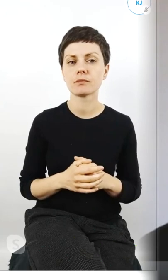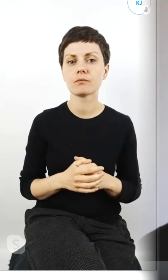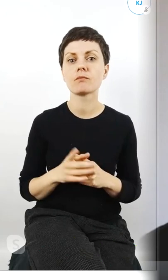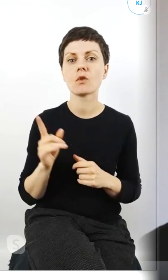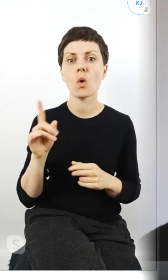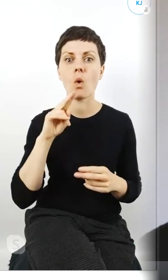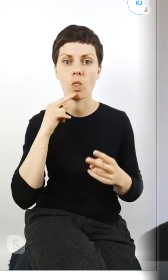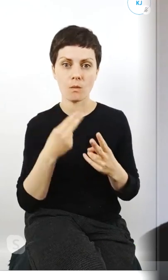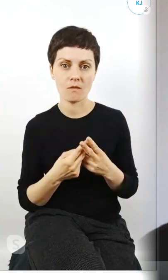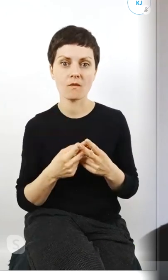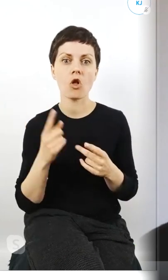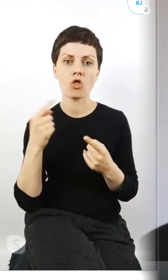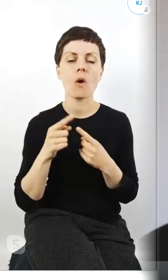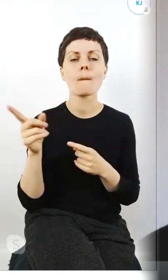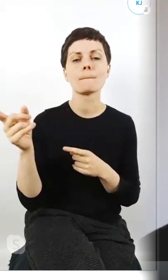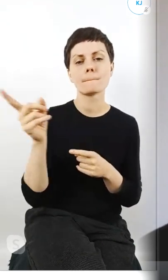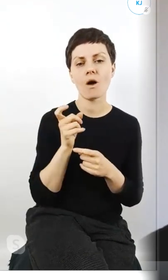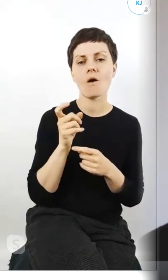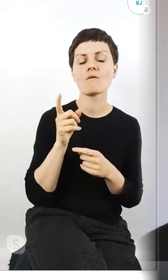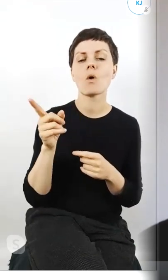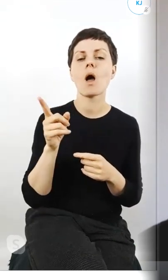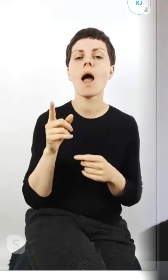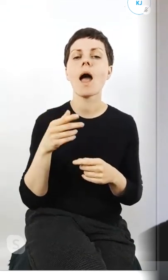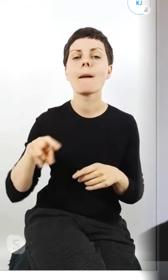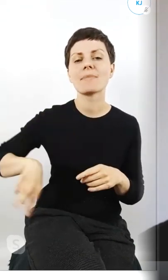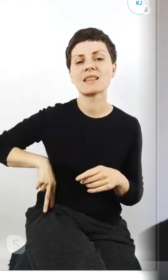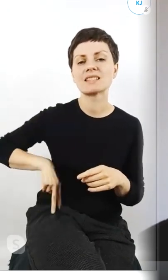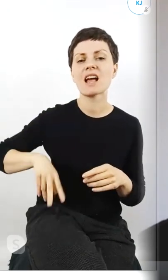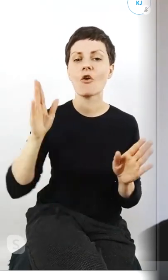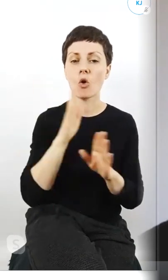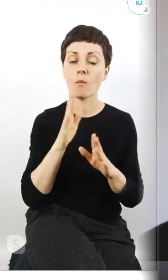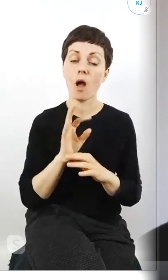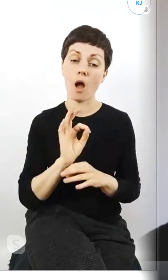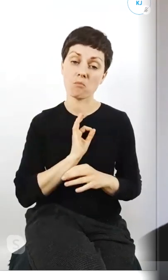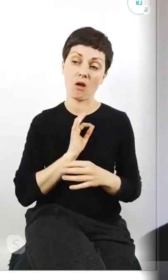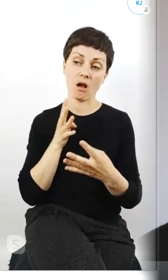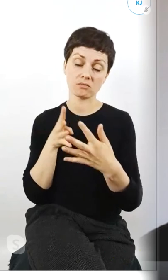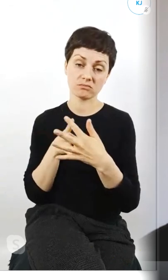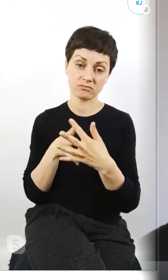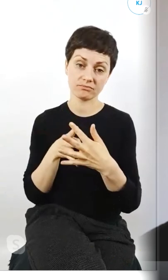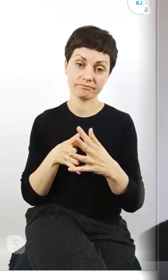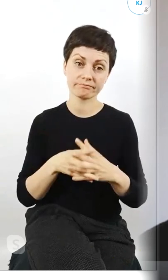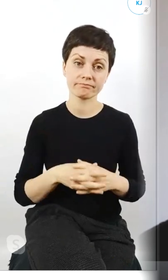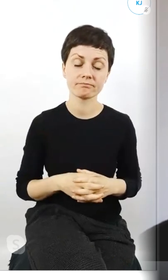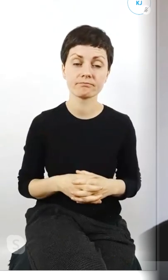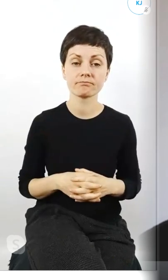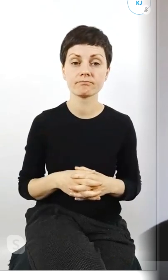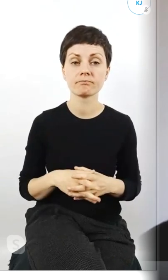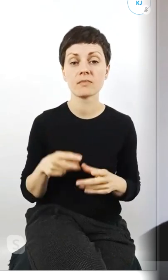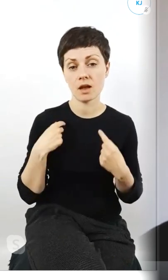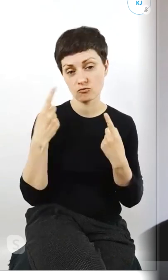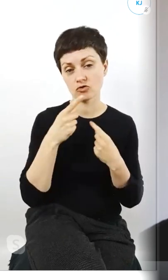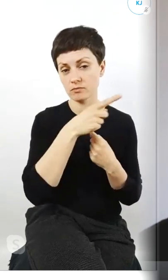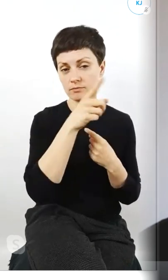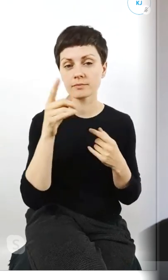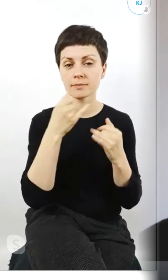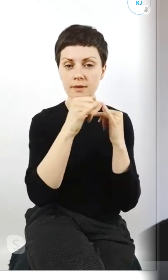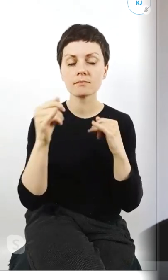odpowiedział powołując Ministerstwo Klimatu które w mojej ocenie i myślę że również innych